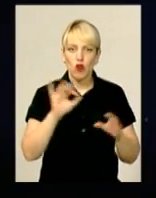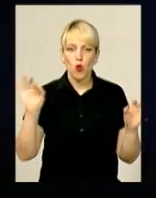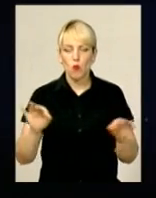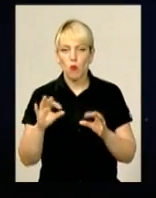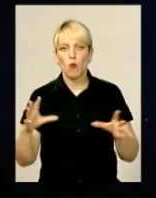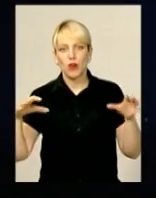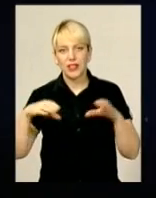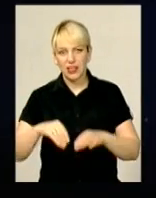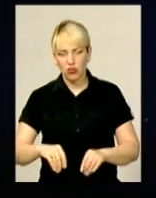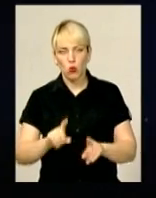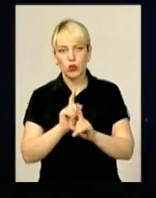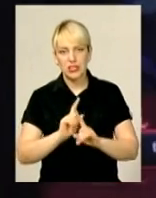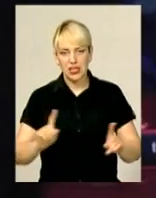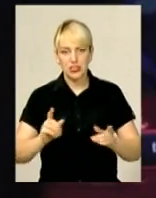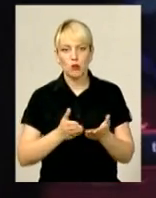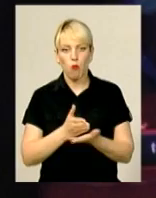у ексцентричний спосіб.